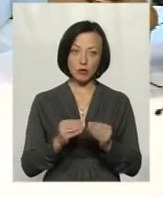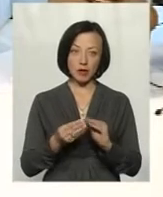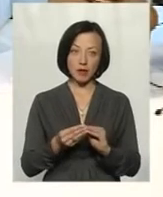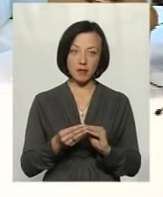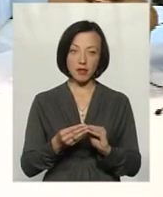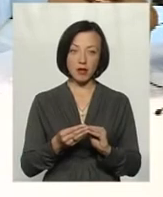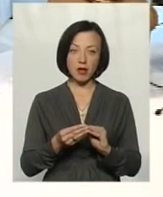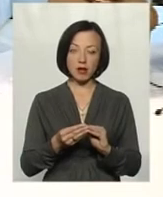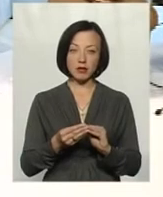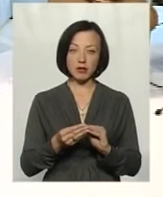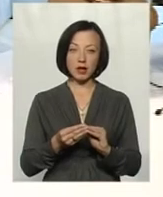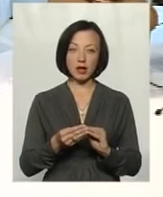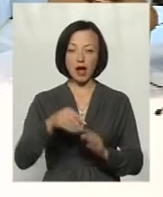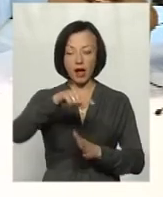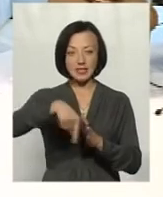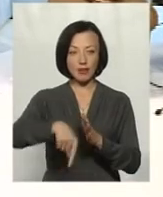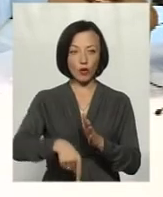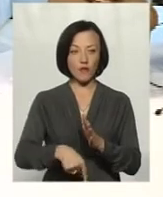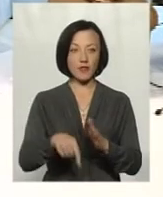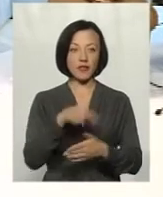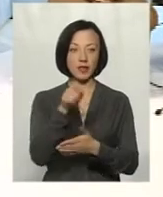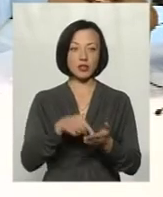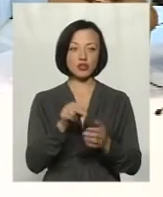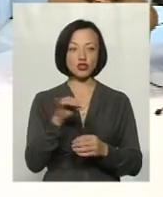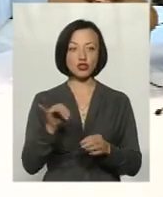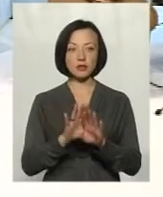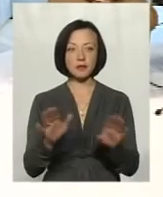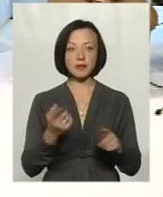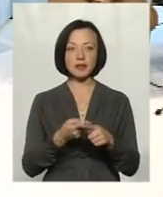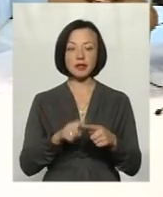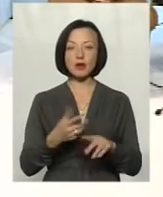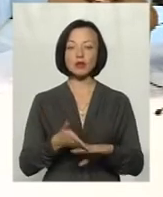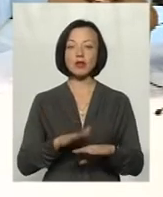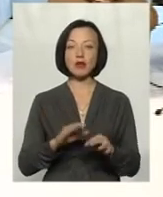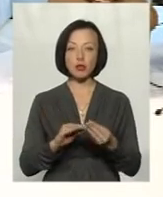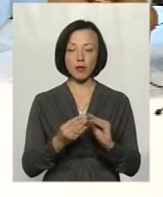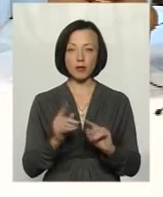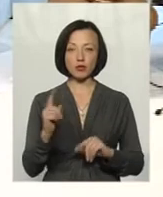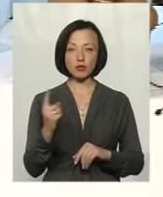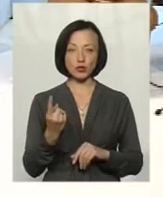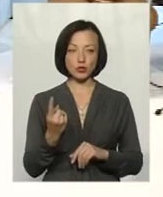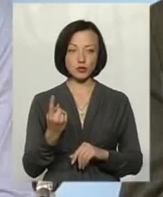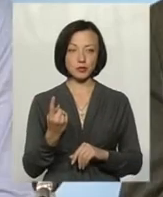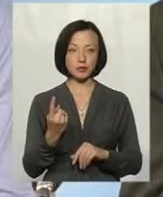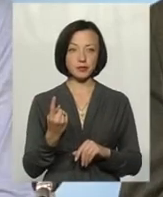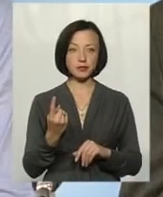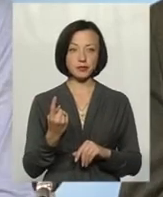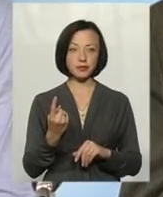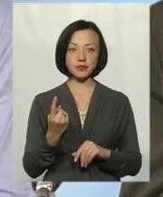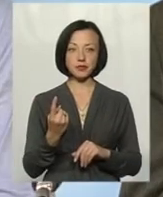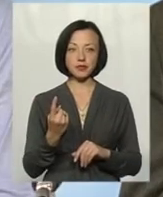артезіанські струбловини чи ні? що це ускладнить проблему, тому що, по-перше,